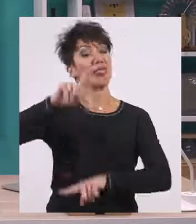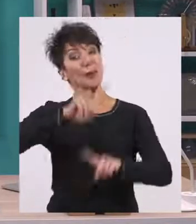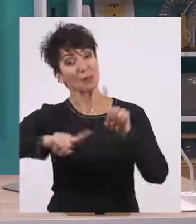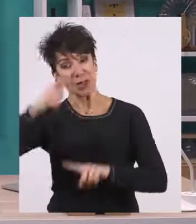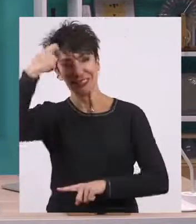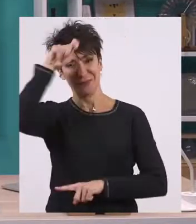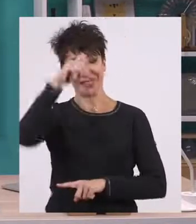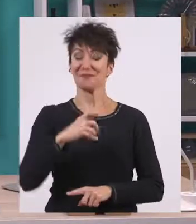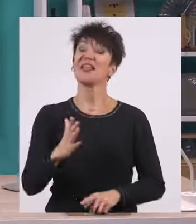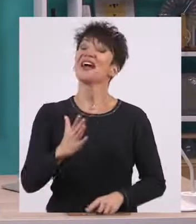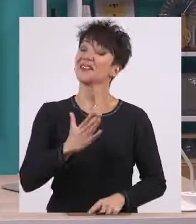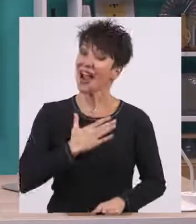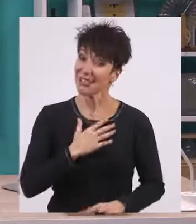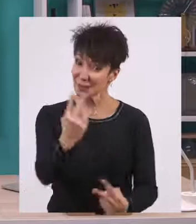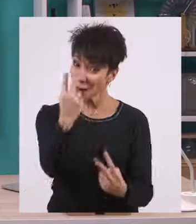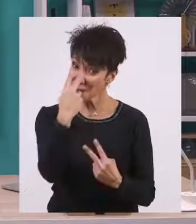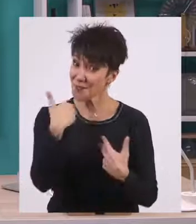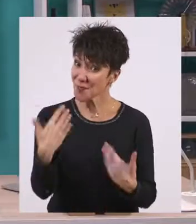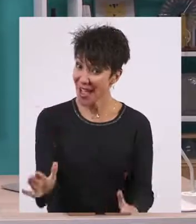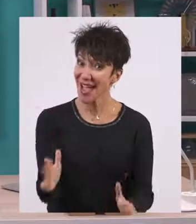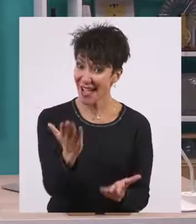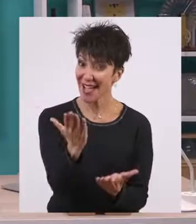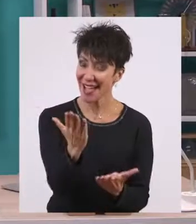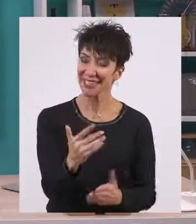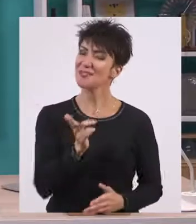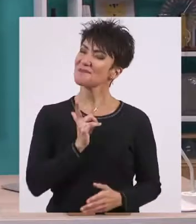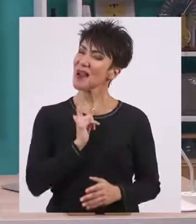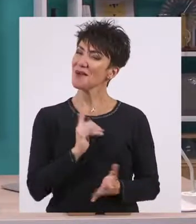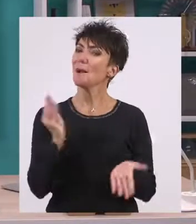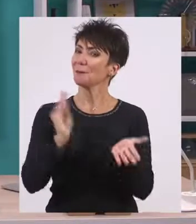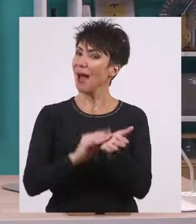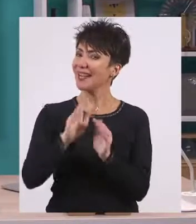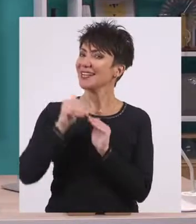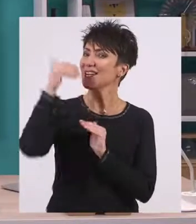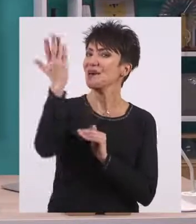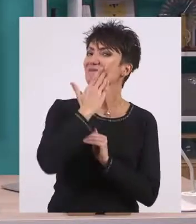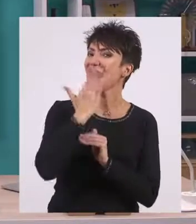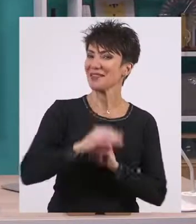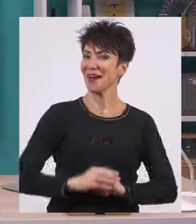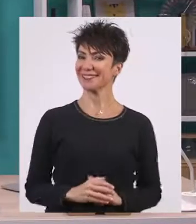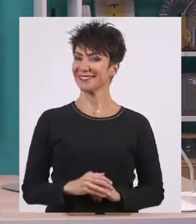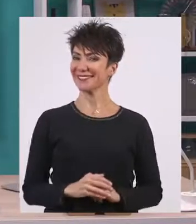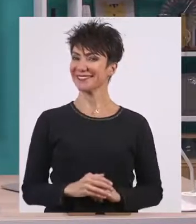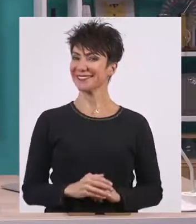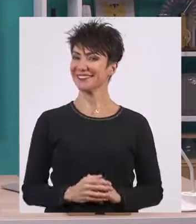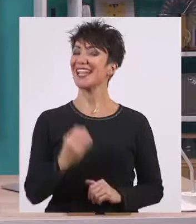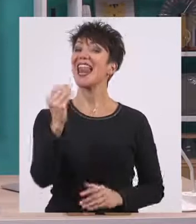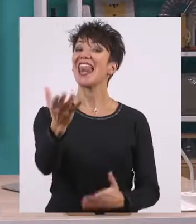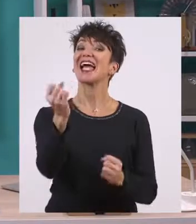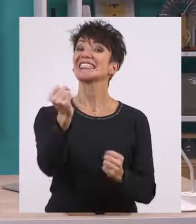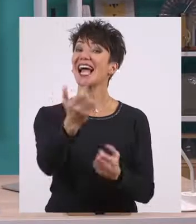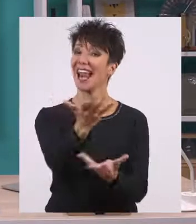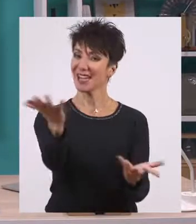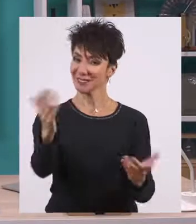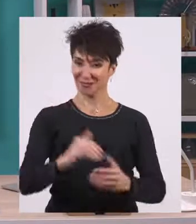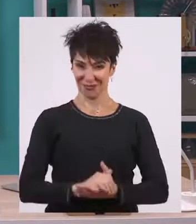ευχαριστώ που με παρακολουθήσατε και σας περιμένω σε επόμενο μάθημα της ιστορίας. Να είστε όλοι